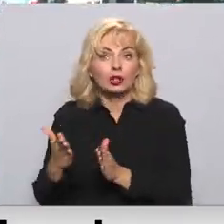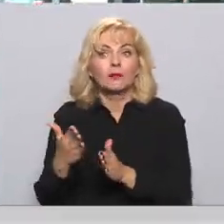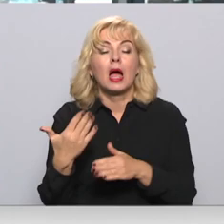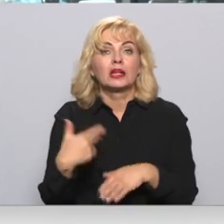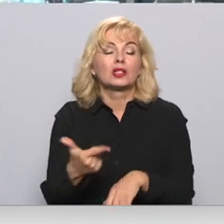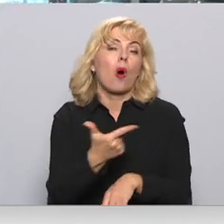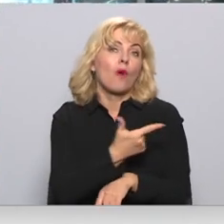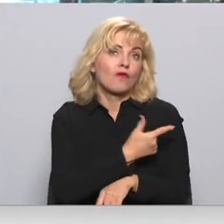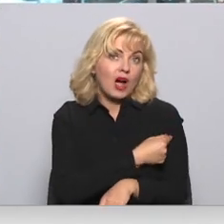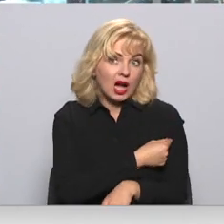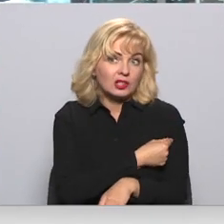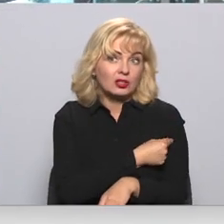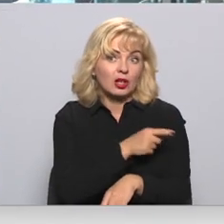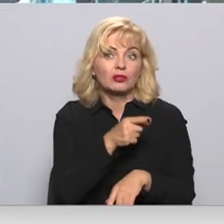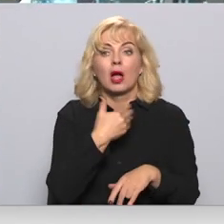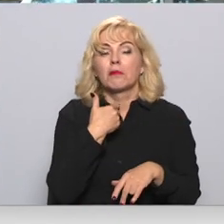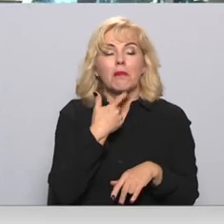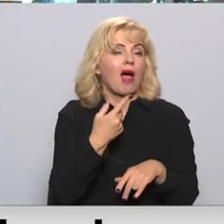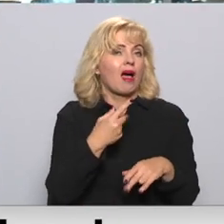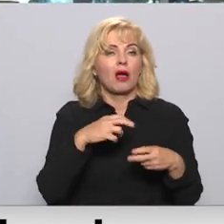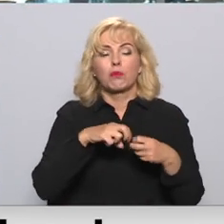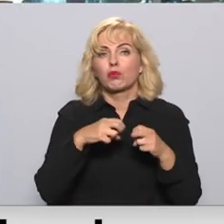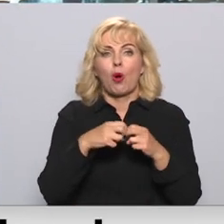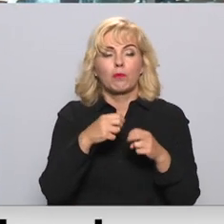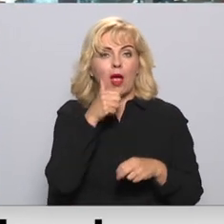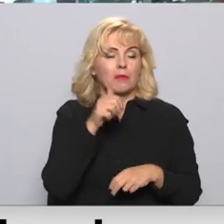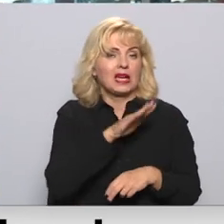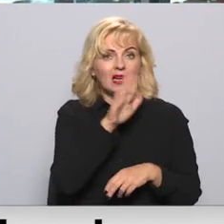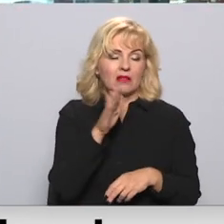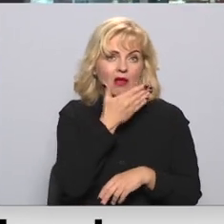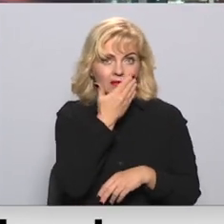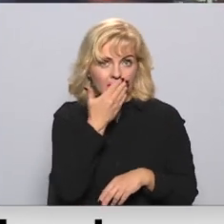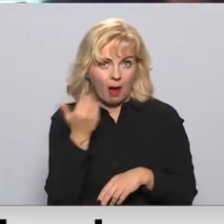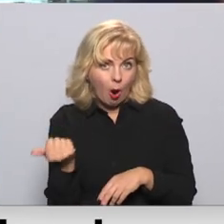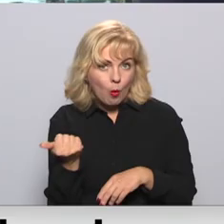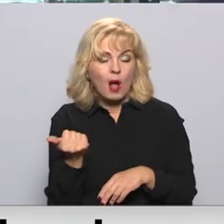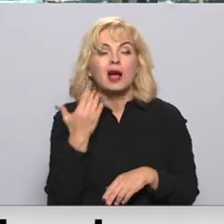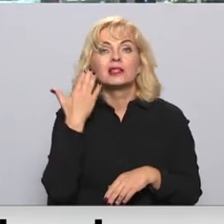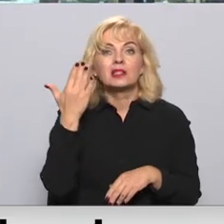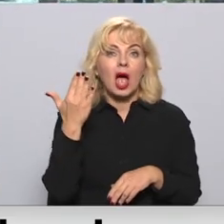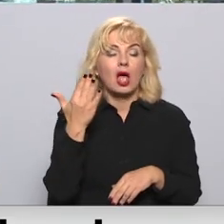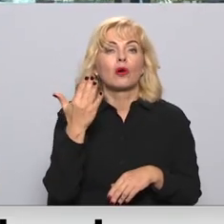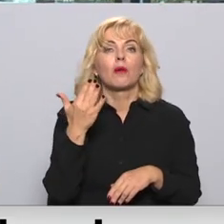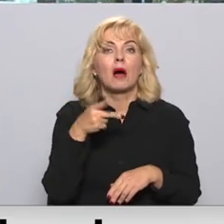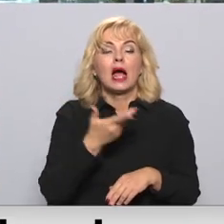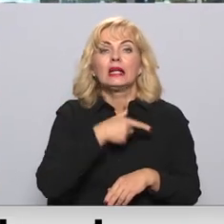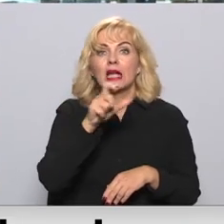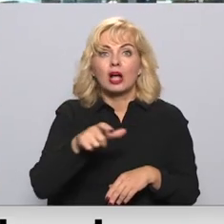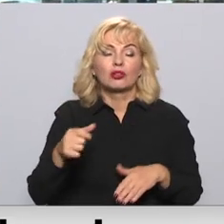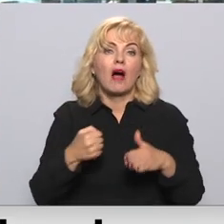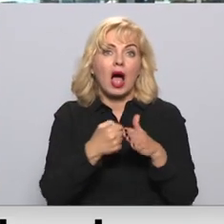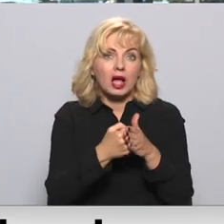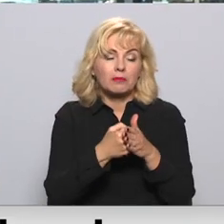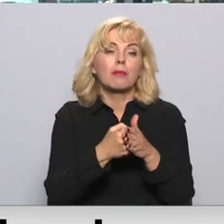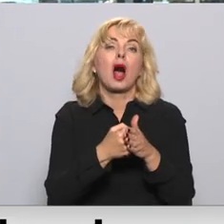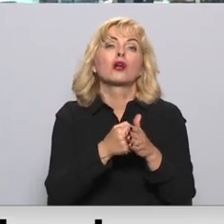vakcinējies daudz, tas neietekmē manu ikdienu, bet ceram uz lielāku iedzīvotāju atbalstu uz